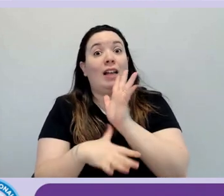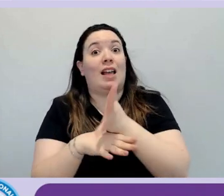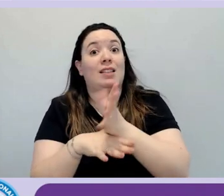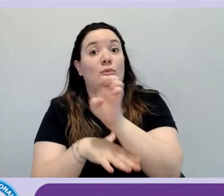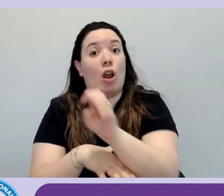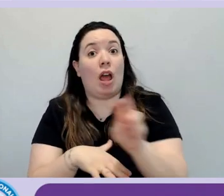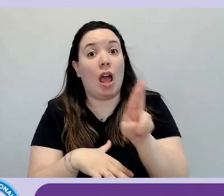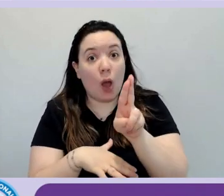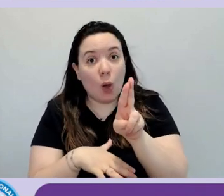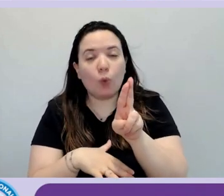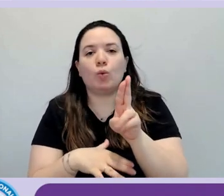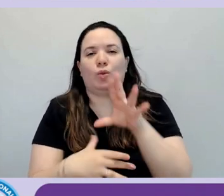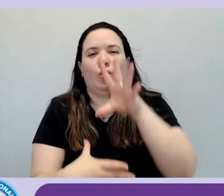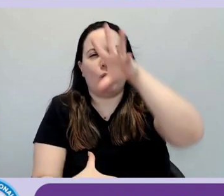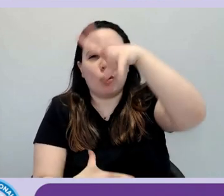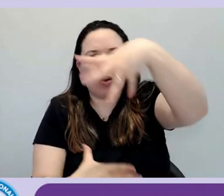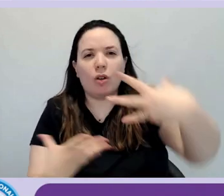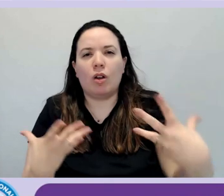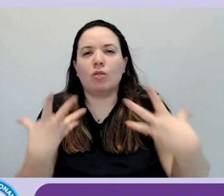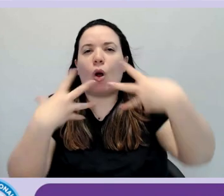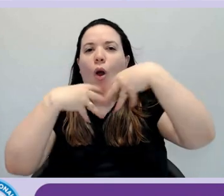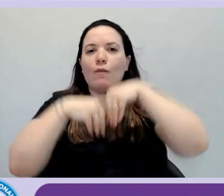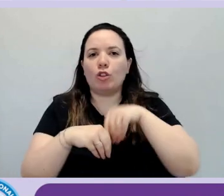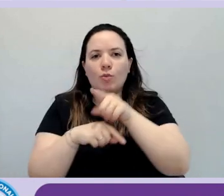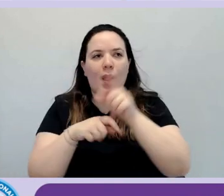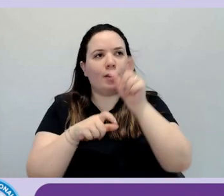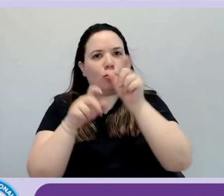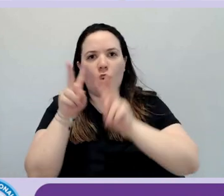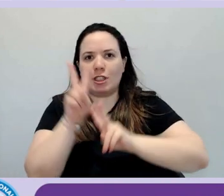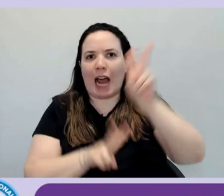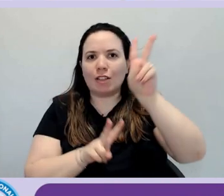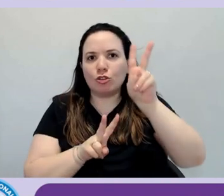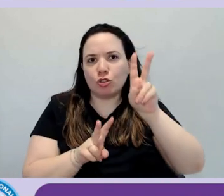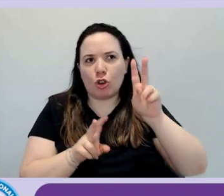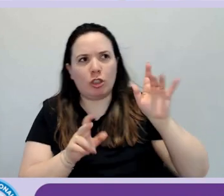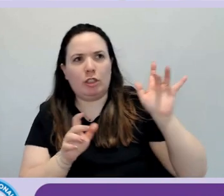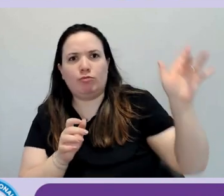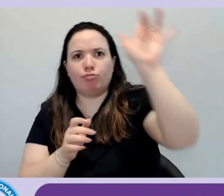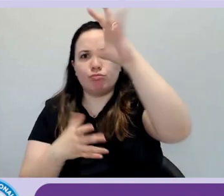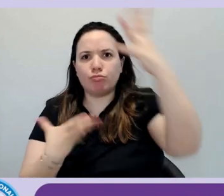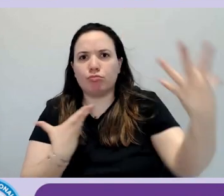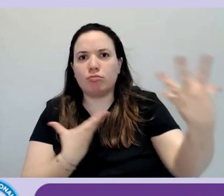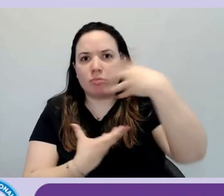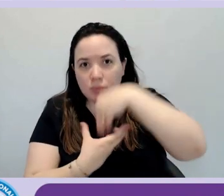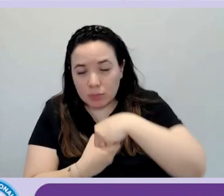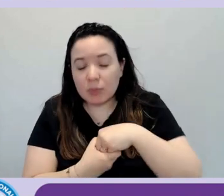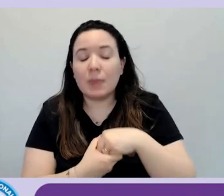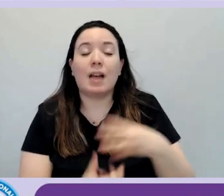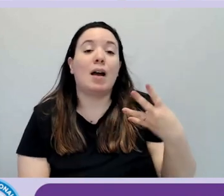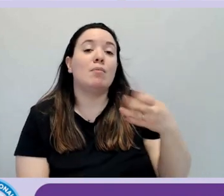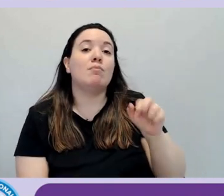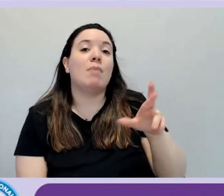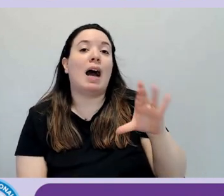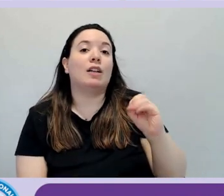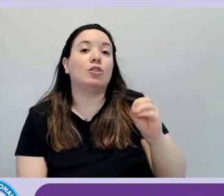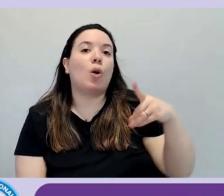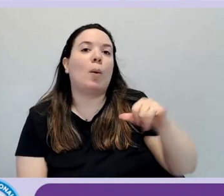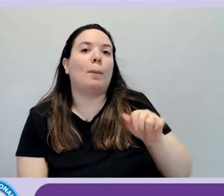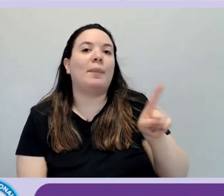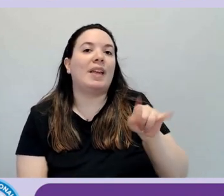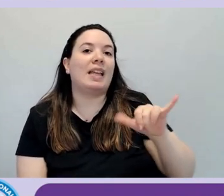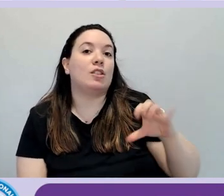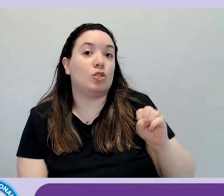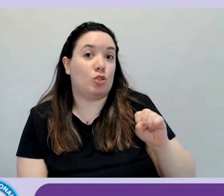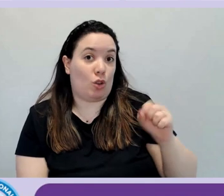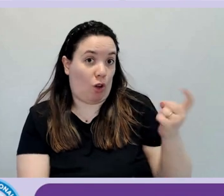degli esperti in varie nazioni. In Italia siamo due esperti, Marco Pizio di AISM per l'accessibilità tra